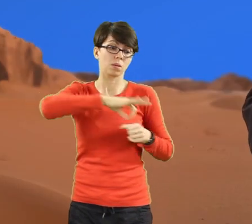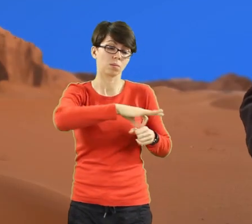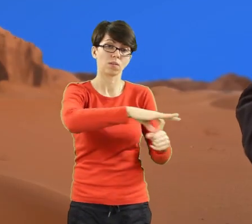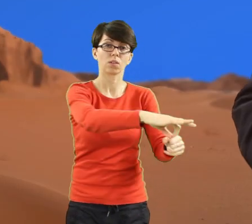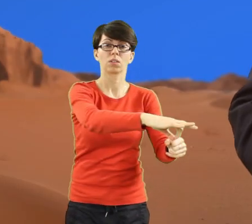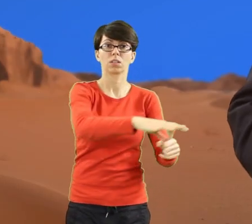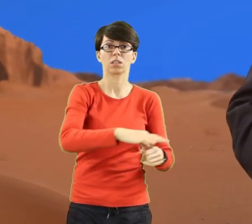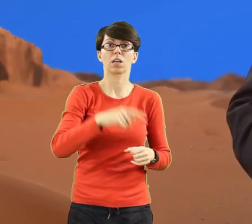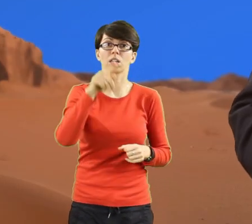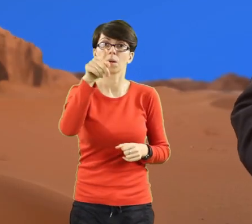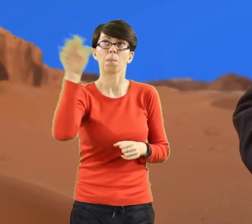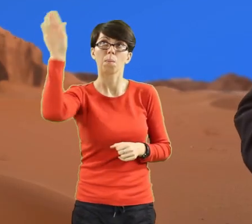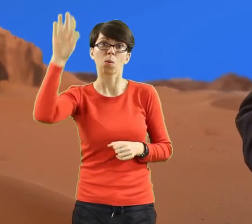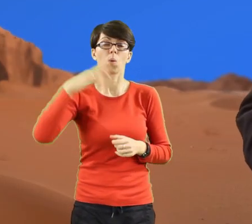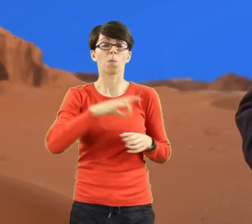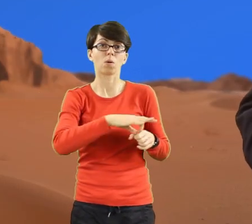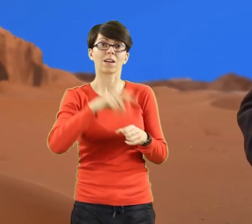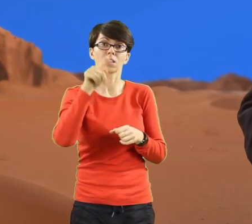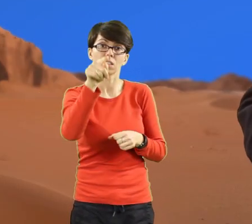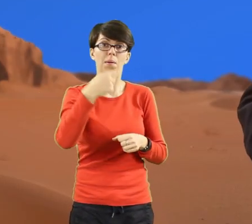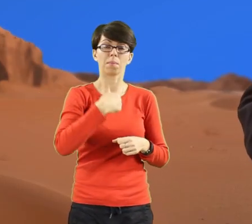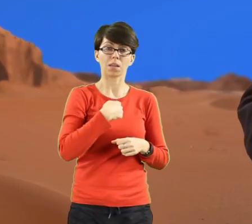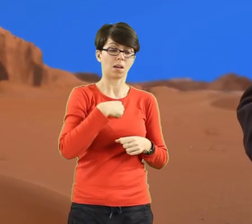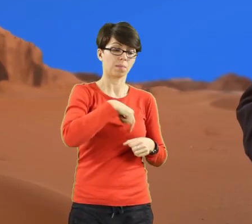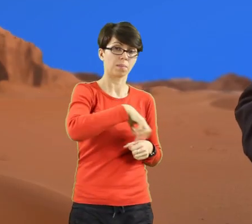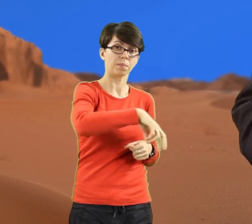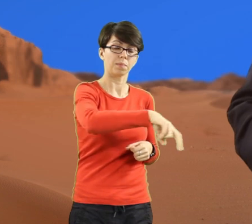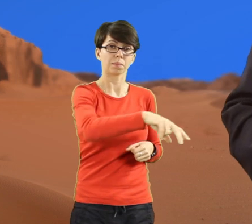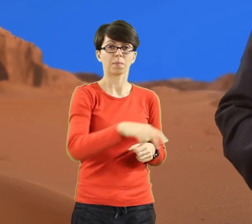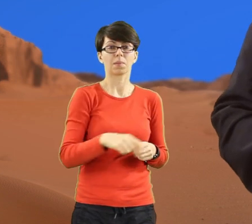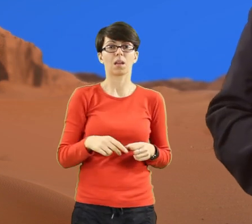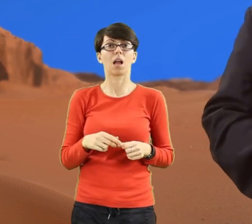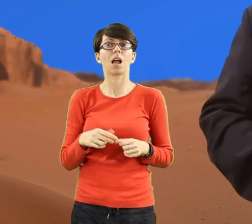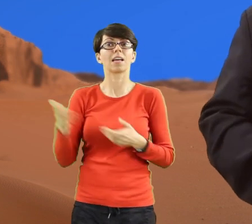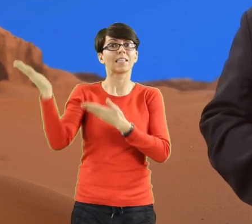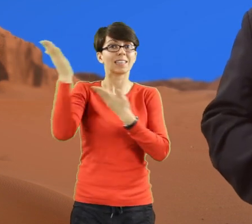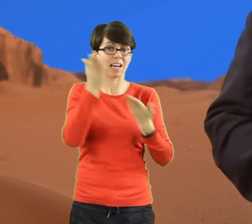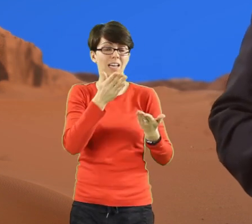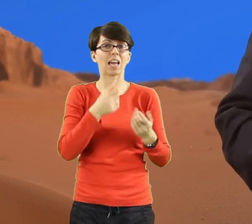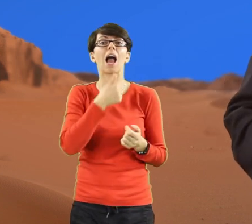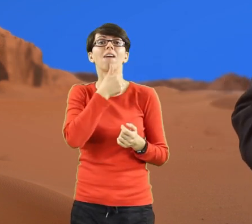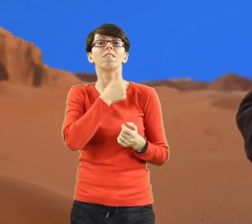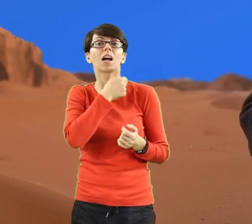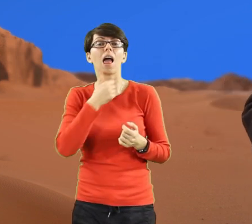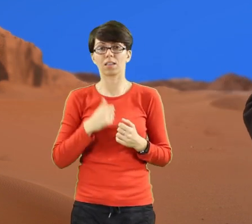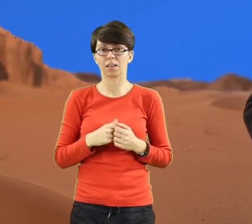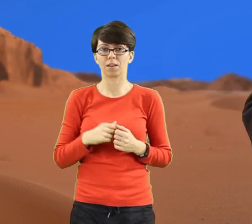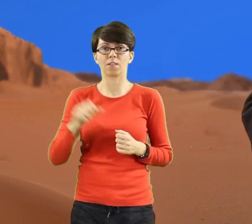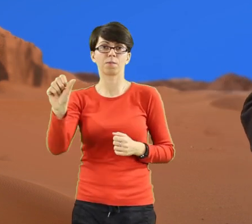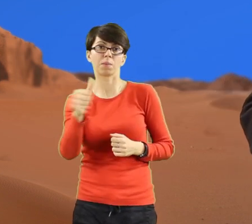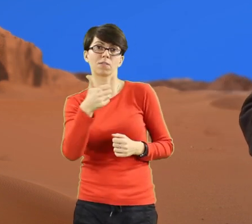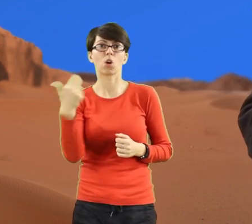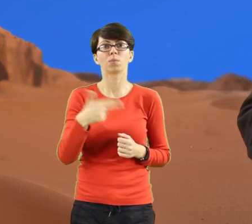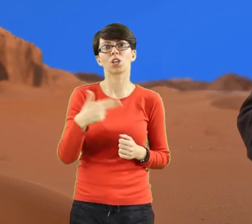A On odmierza kroki rytmem swojego słowa. W pierwszą niedzielę Wielkiego Postu czytamy